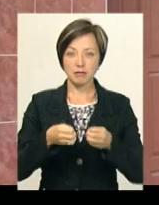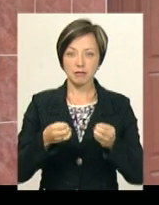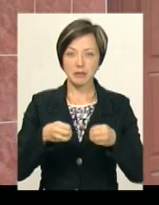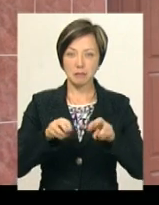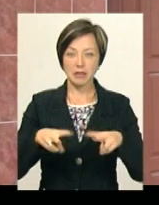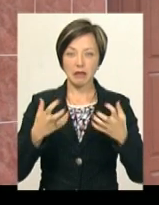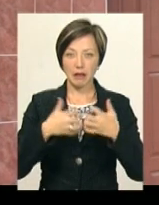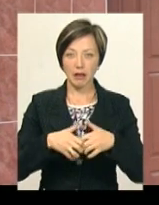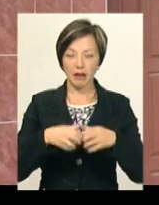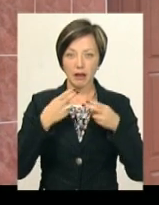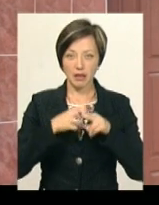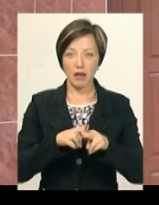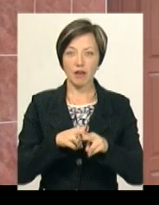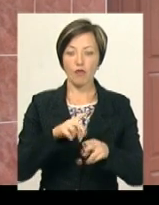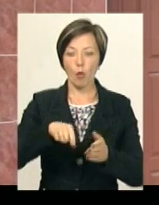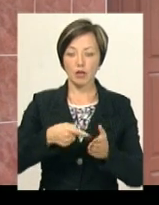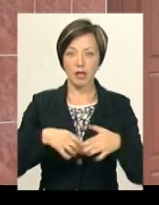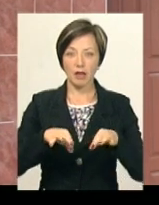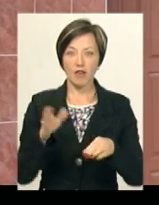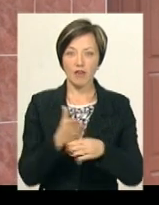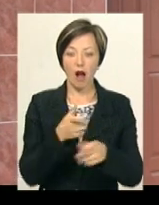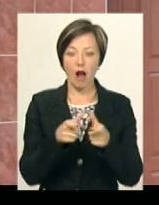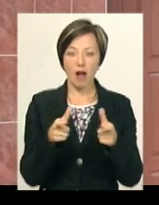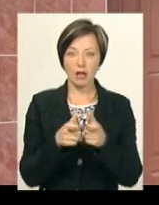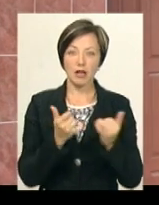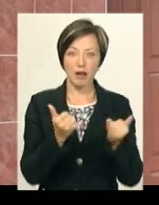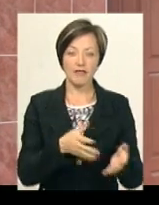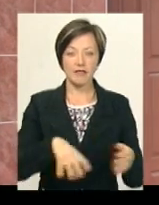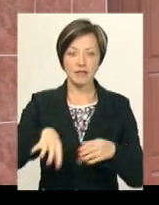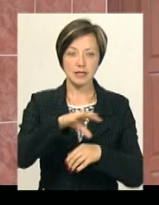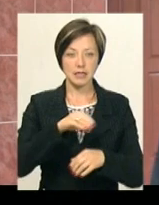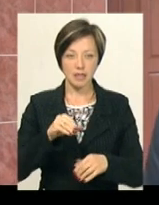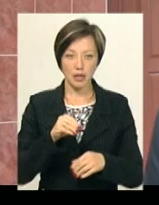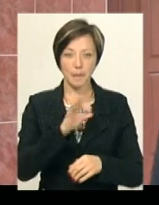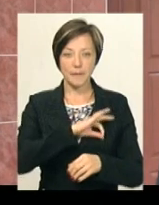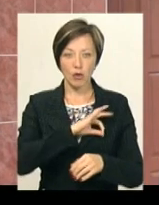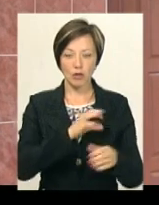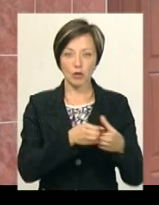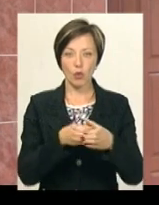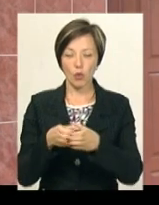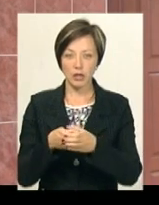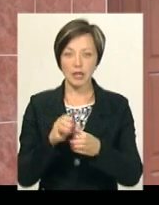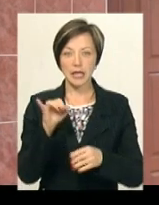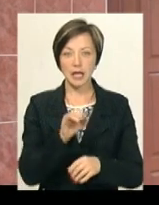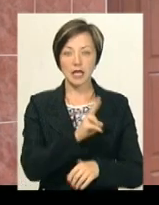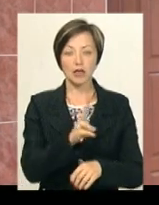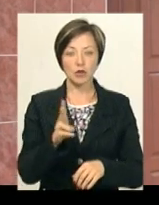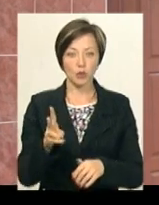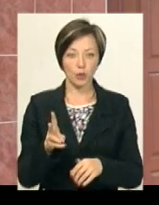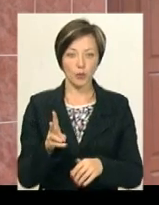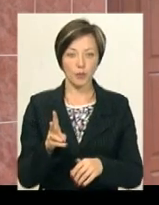виготовлення карточок для всіх пільгових категорій громадян та тих